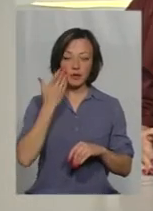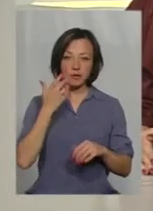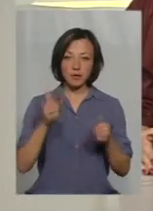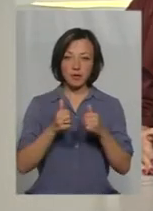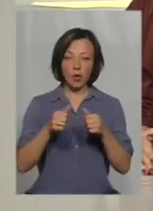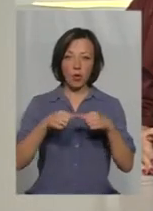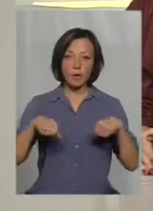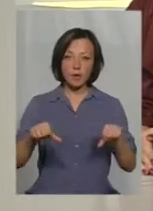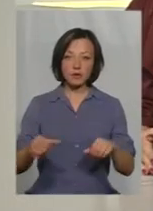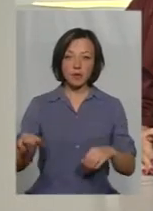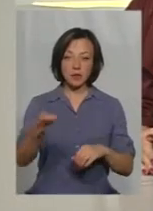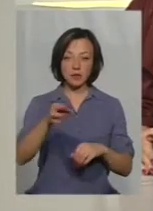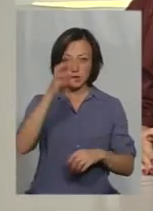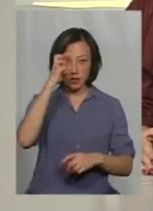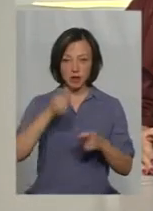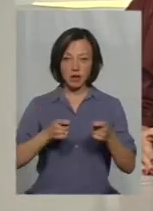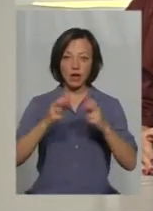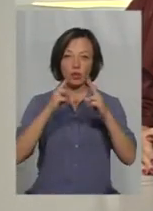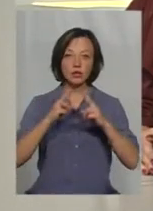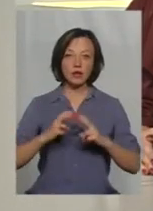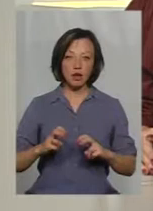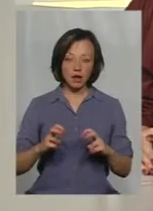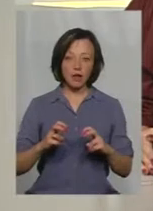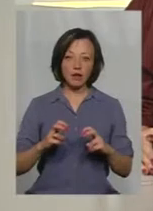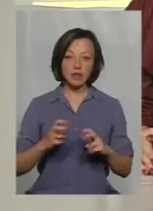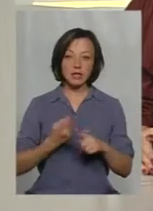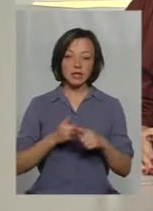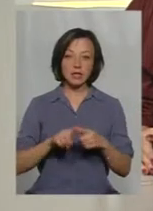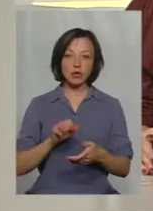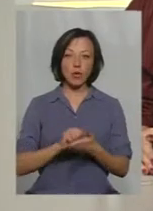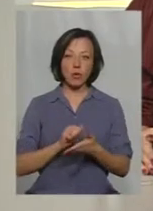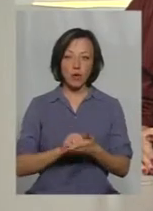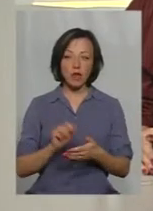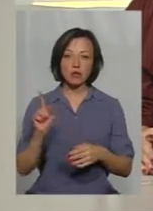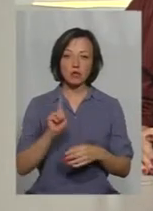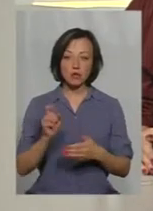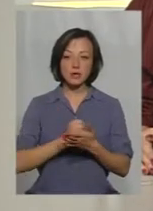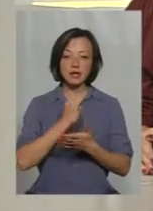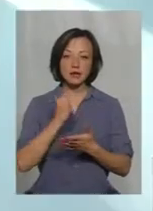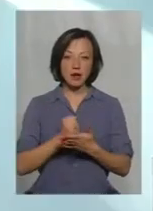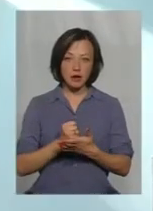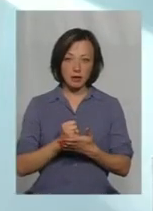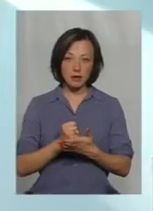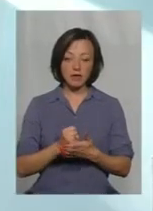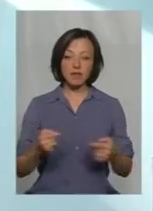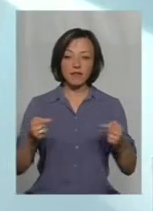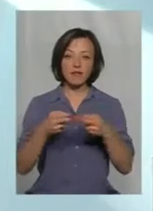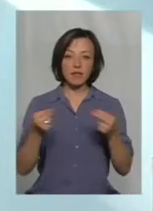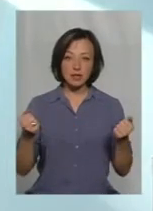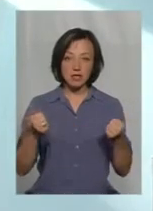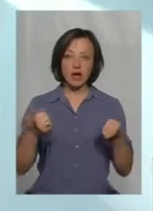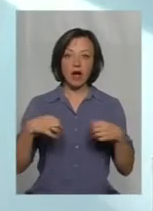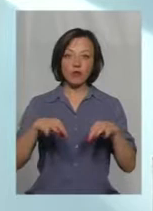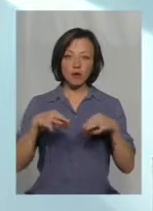комісія при обласній державній адміністрації розглядає дані документи для того, щоб затвердити, визнати автомобіль